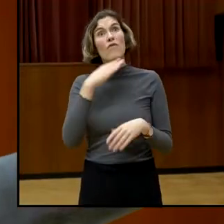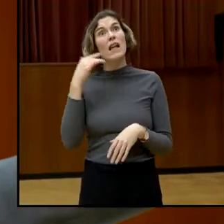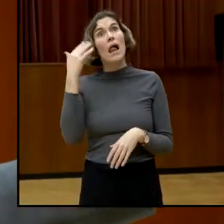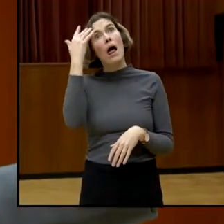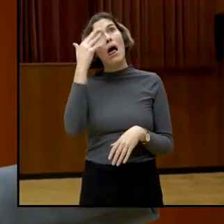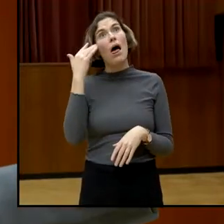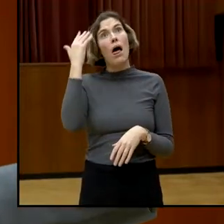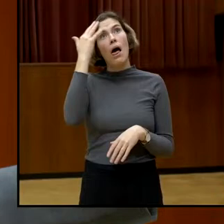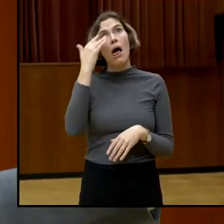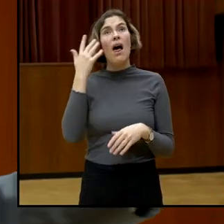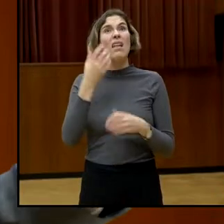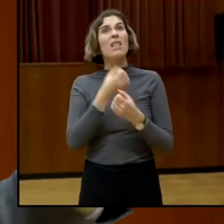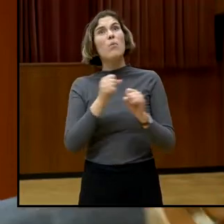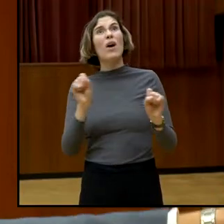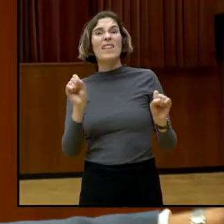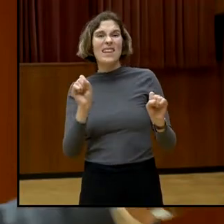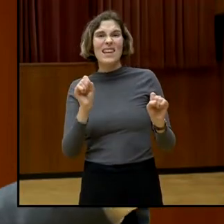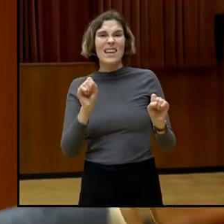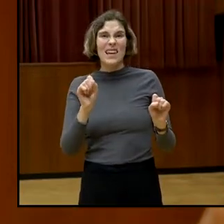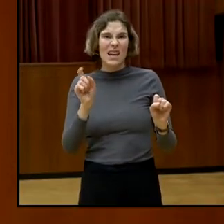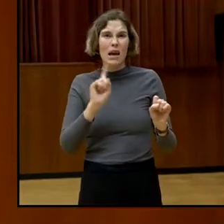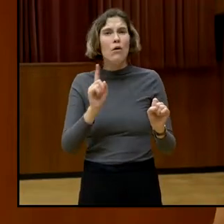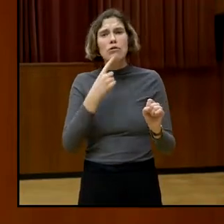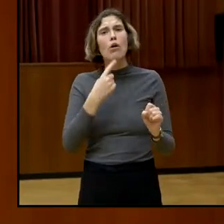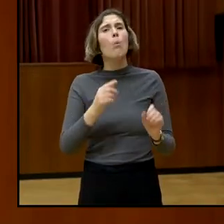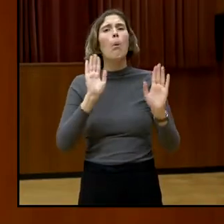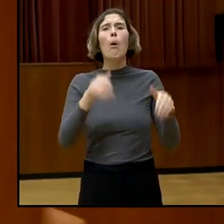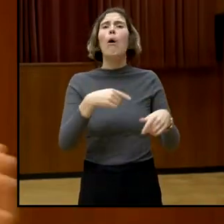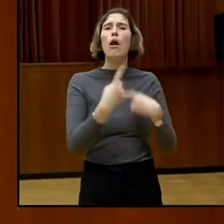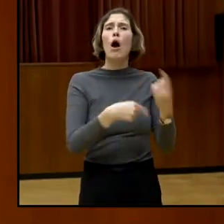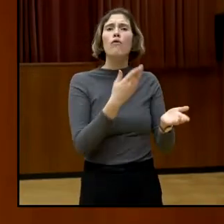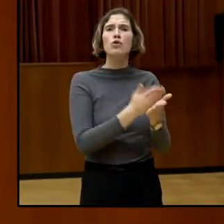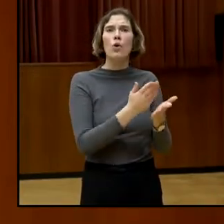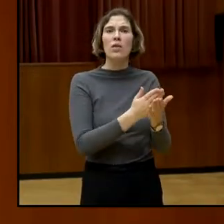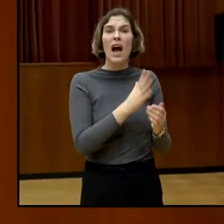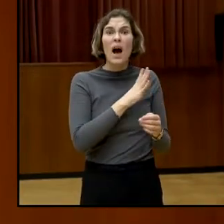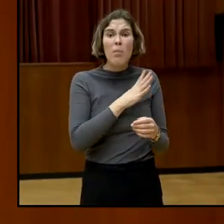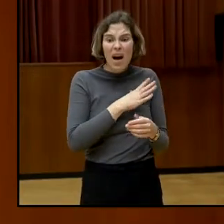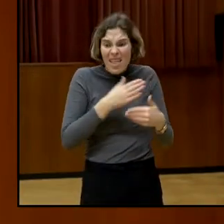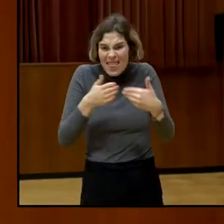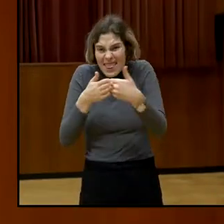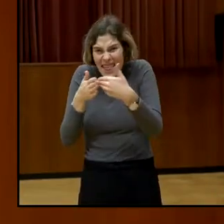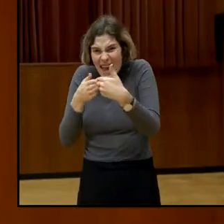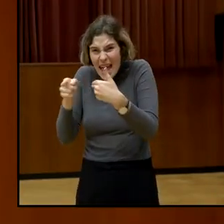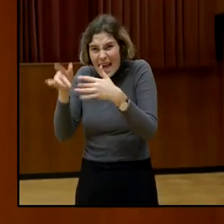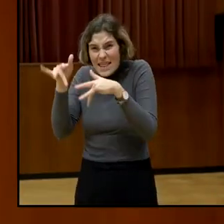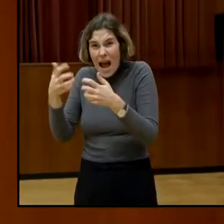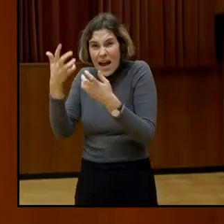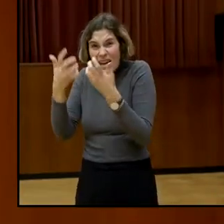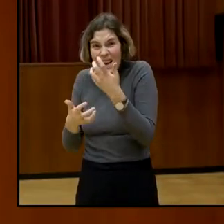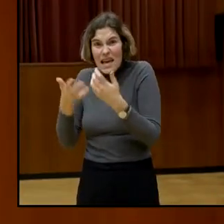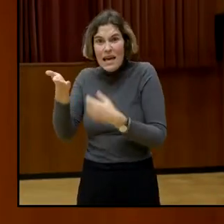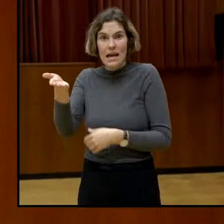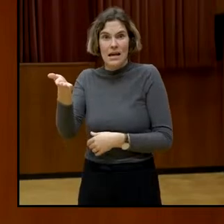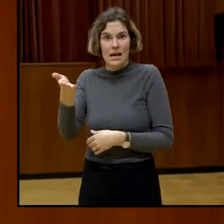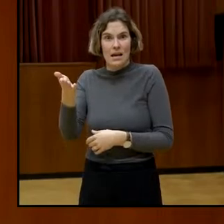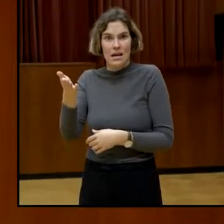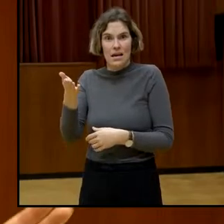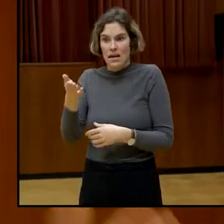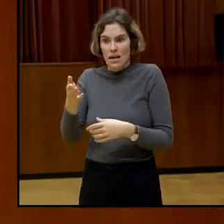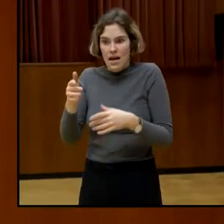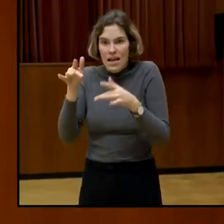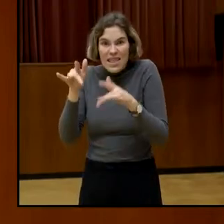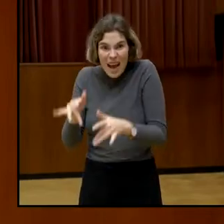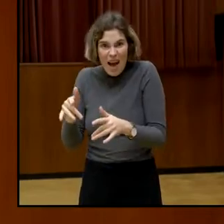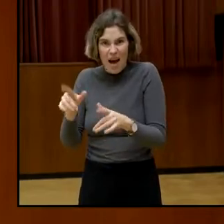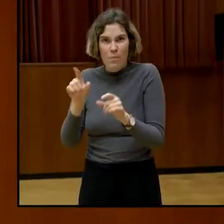Kilometer weiter östlich ist ein Krieg, südlich sind Kriege, da ist es vorbei mit Demokratie. Das heißt, die Bewusstseinsbildung müsste